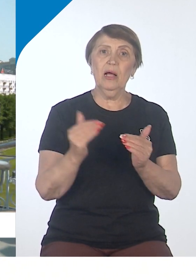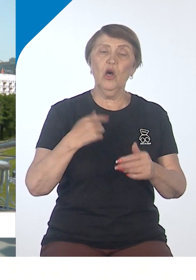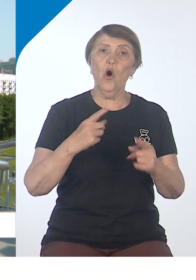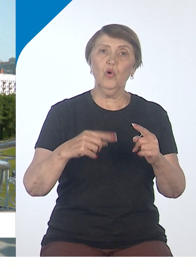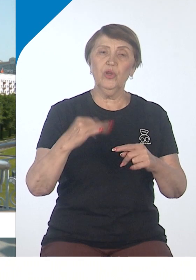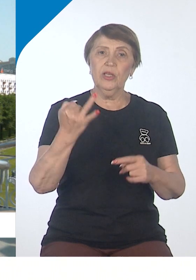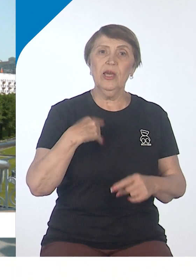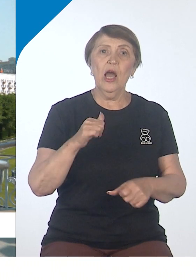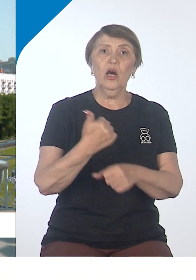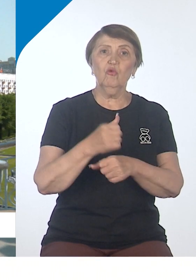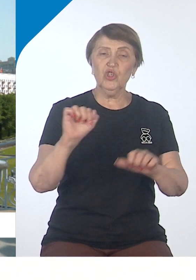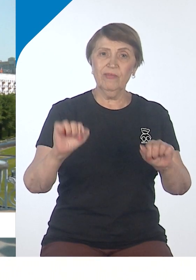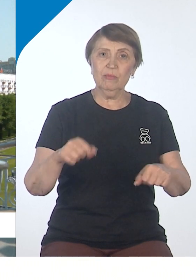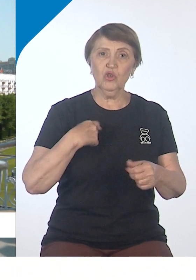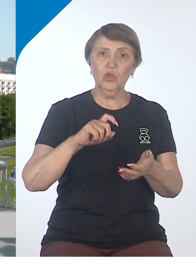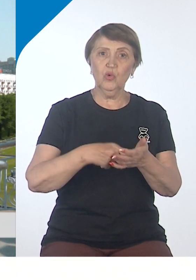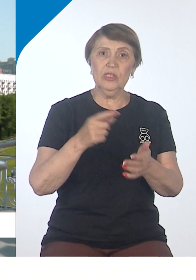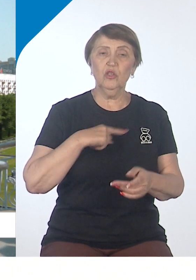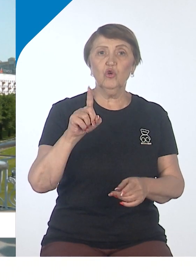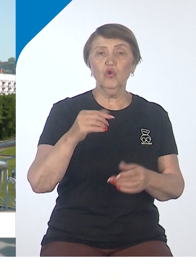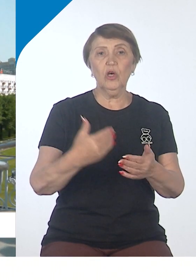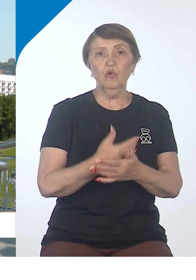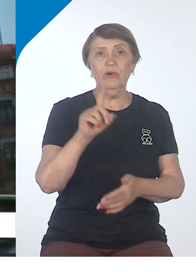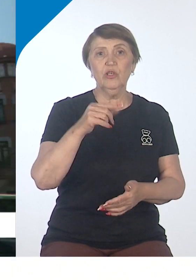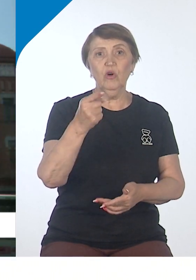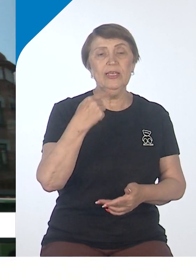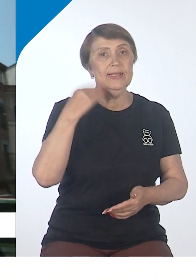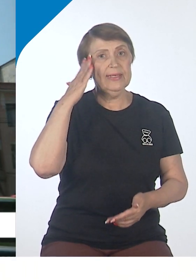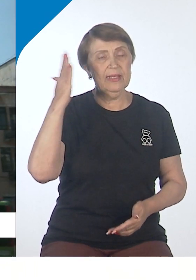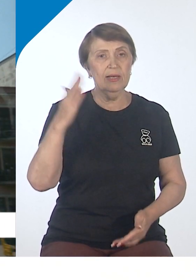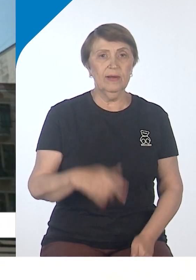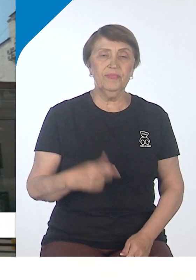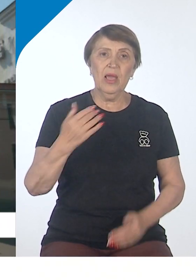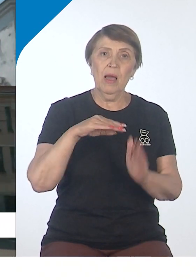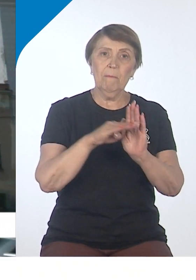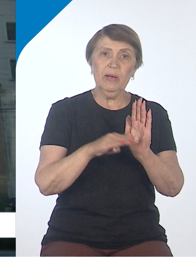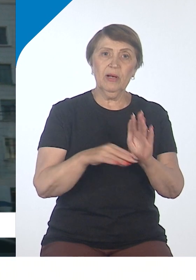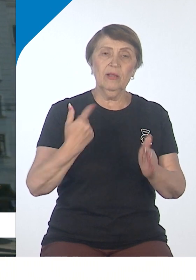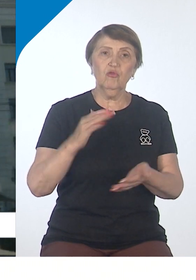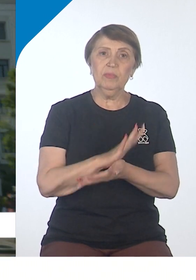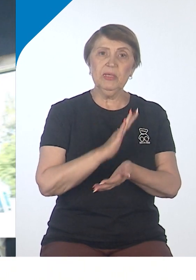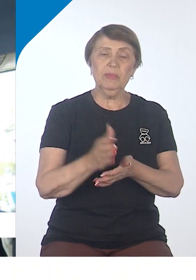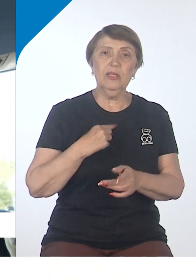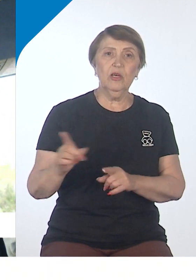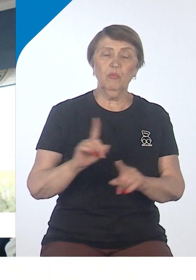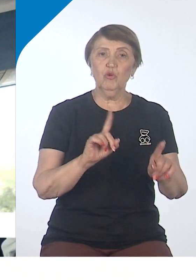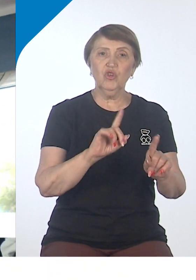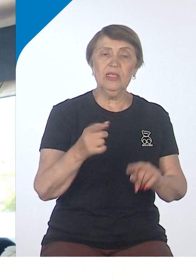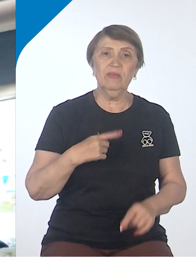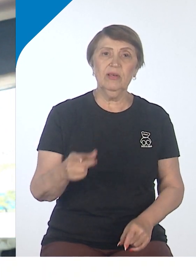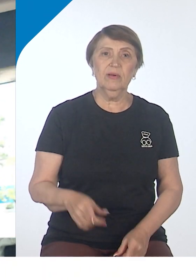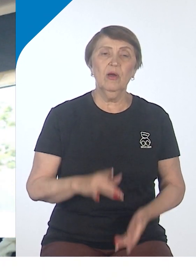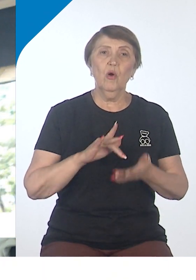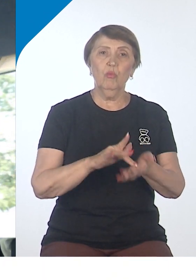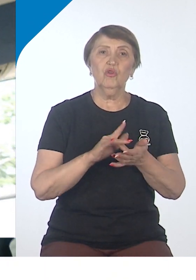хорошая возможность узнать для детей что-то новое, то, чего они не знали до этого. Программу бесплатных путешествий для школьников отдаленных районов